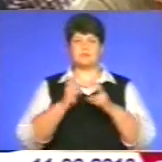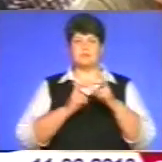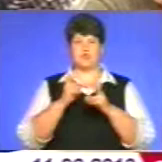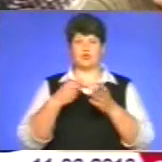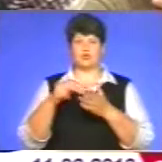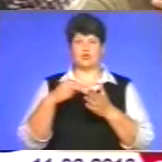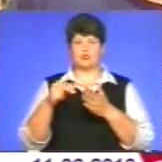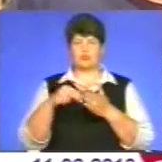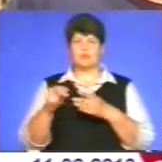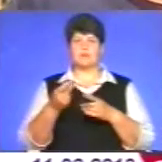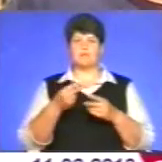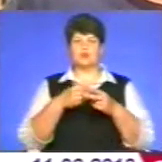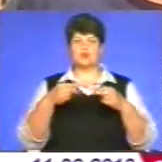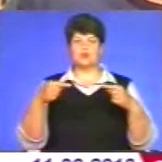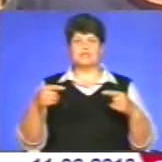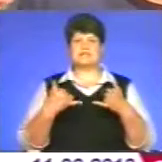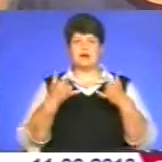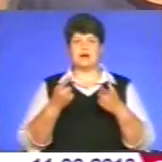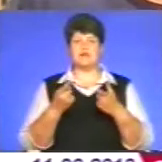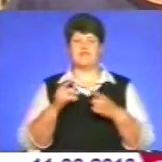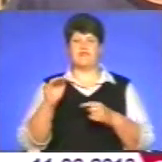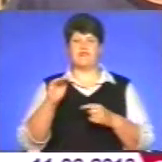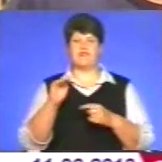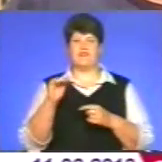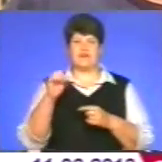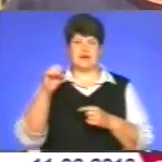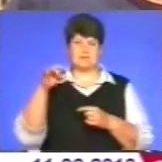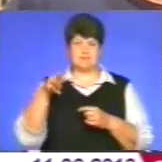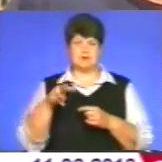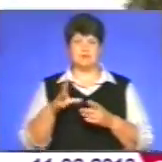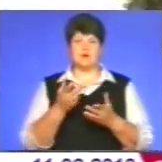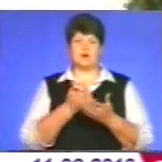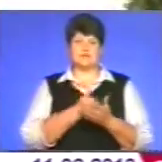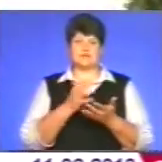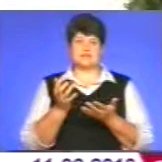органічних ферм. На Тернопільщину приїхав, щоб знайти партнерів для спільного бізнесу.